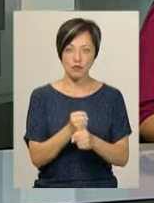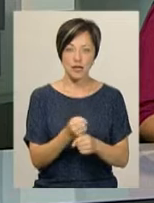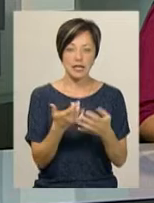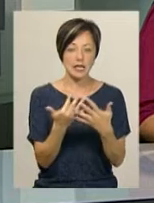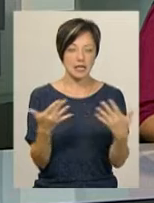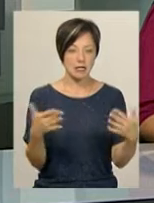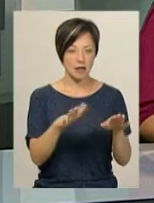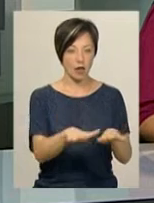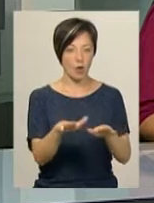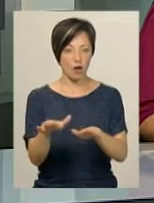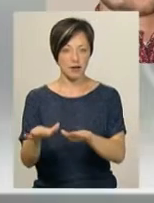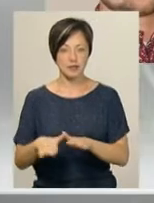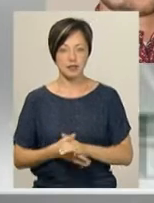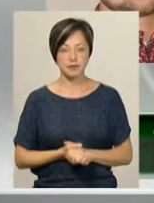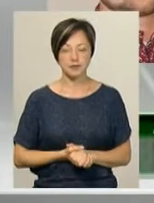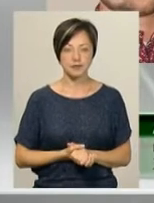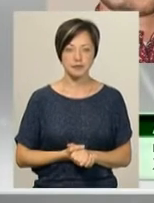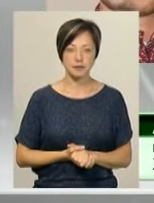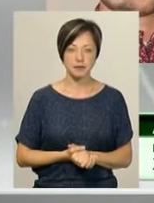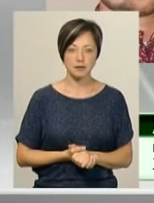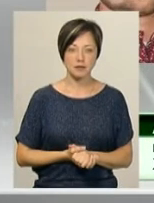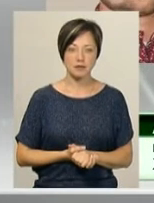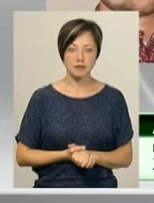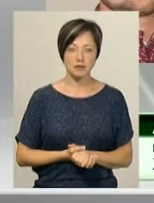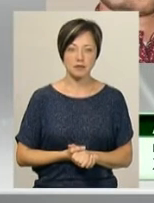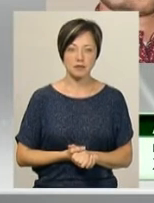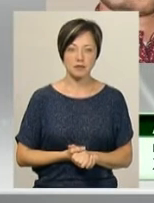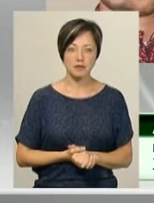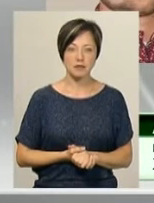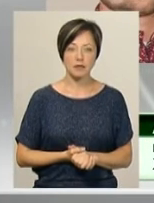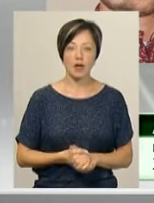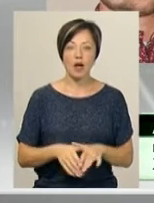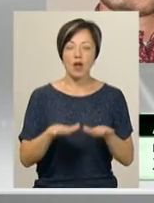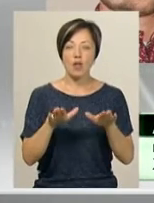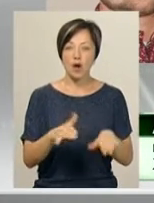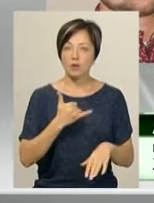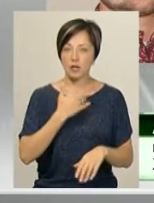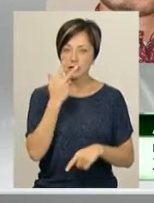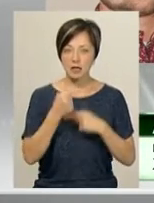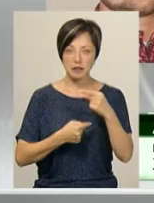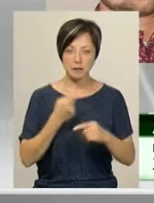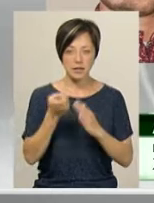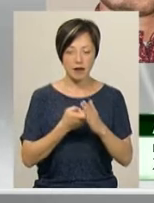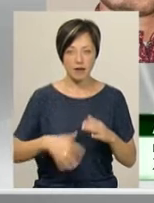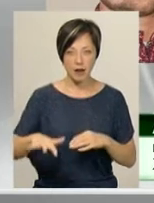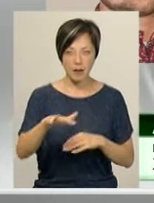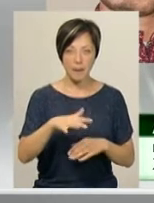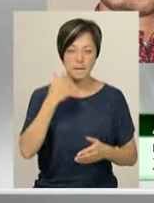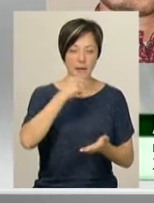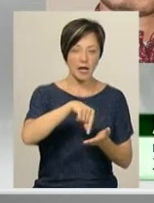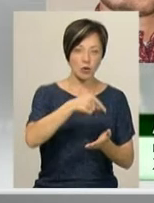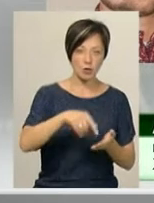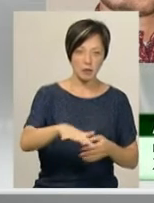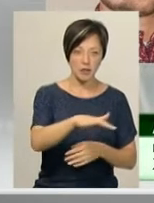різні локації. Локації у нас традиційні. Це і пізнавальна галявина, це і медовий майданчик,